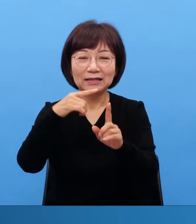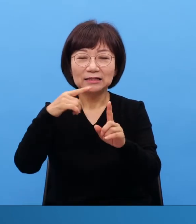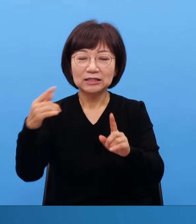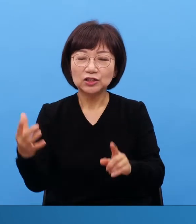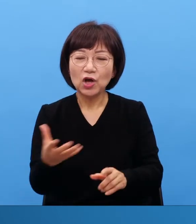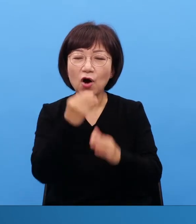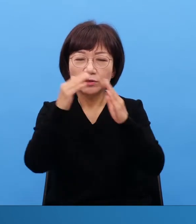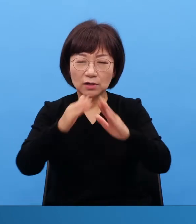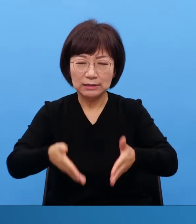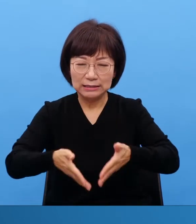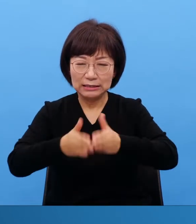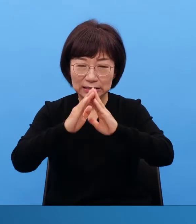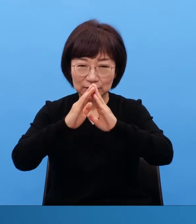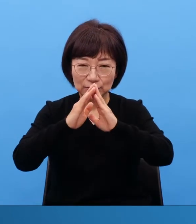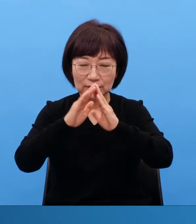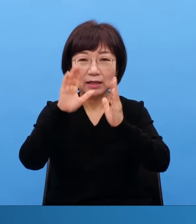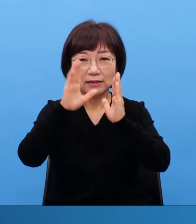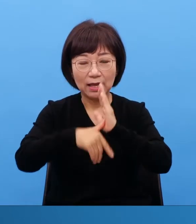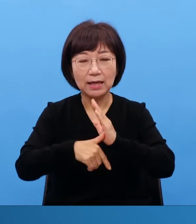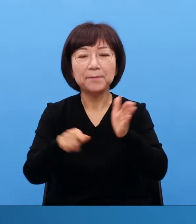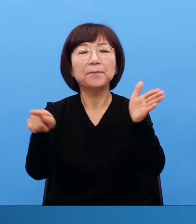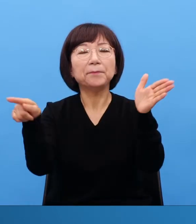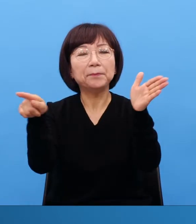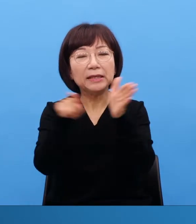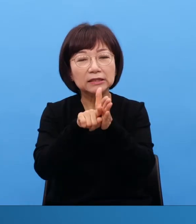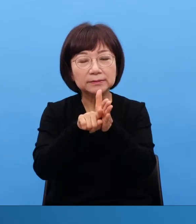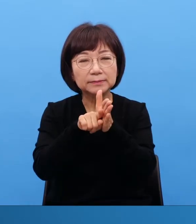지금 어떤 면에서 짓는 게 문제가 아니에요.